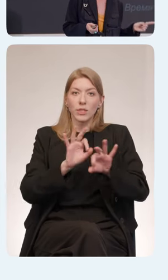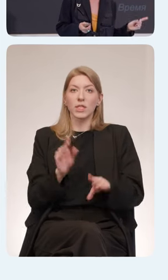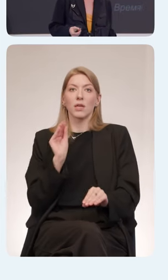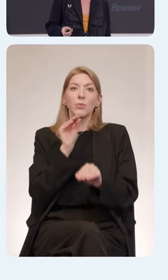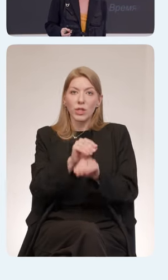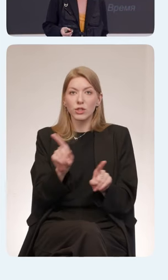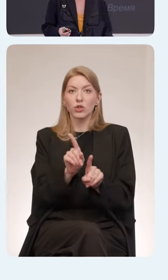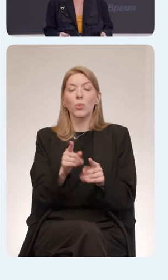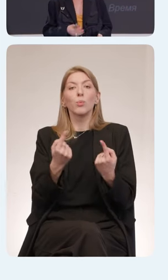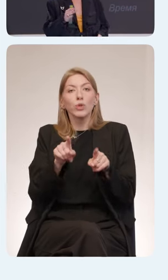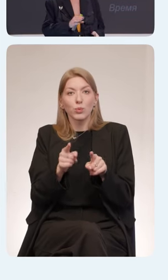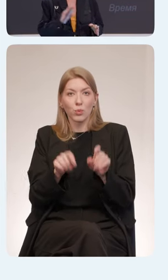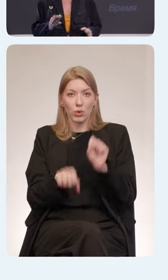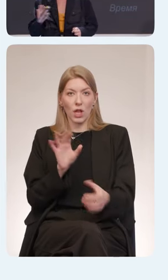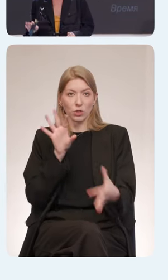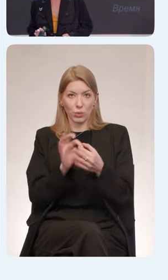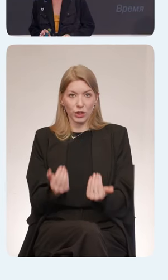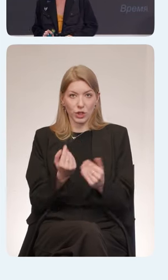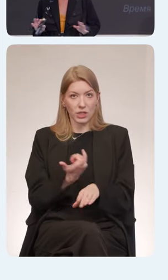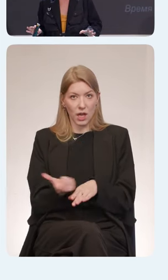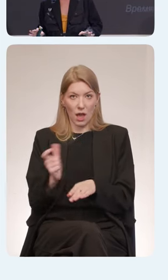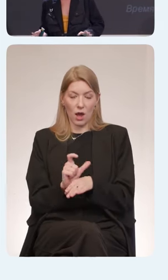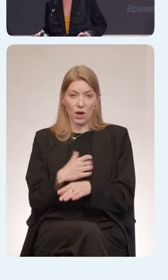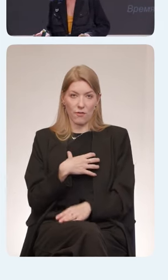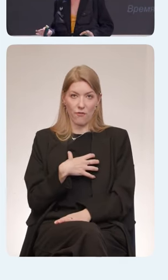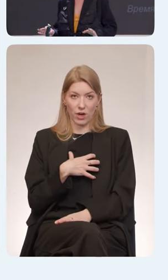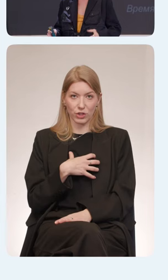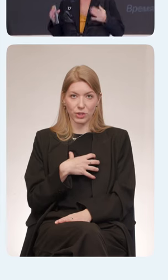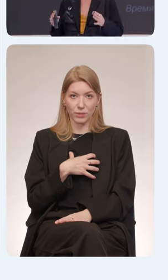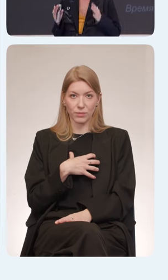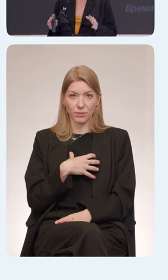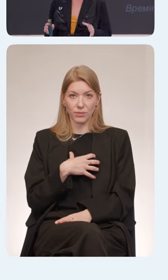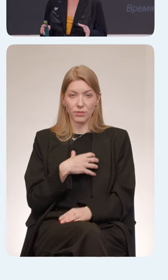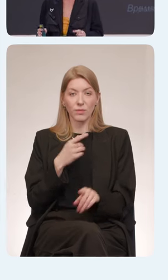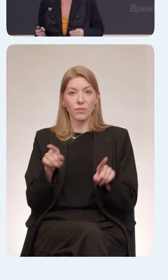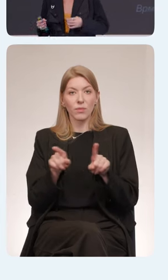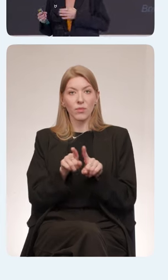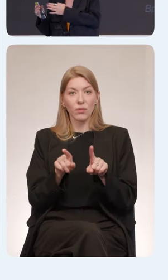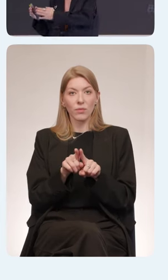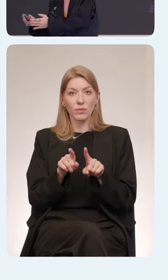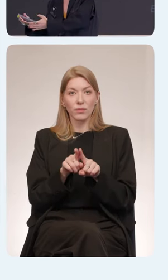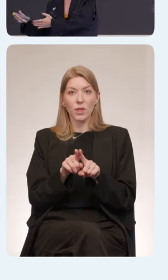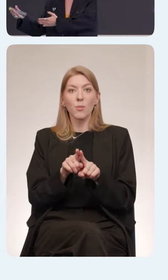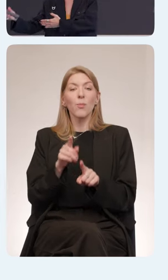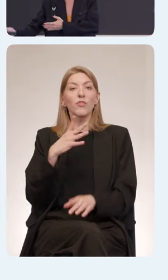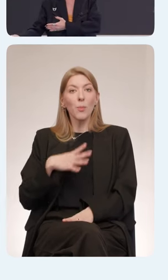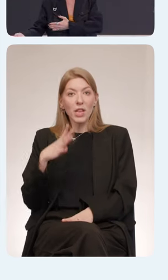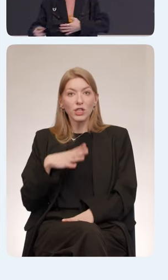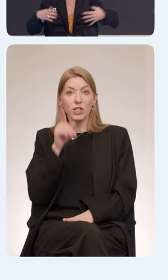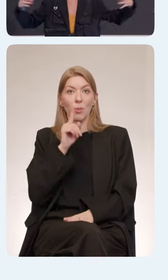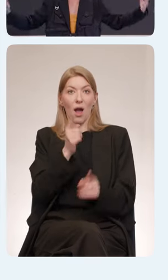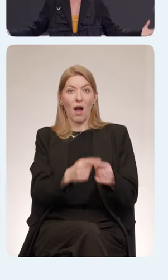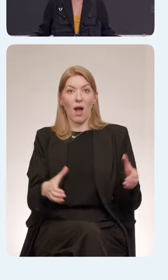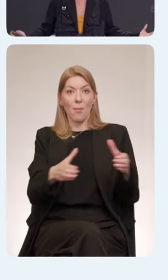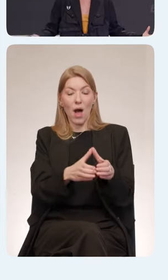да, поговори со мной. Особенно в конце квартала не надо, не делайте этого. Это правда плохо кончается, потому что им правда не до этого. Подождите, пока они примут эти,